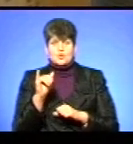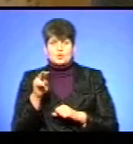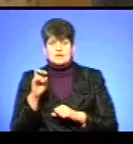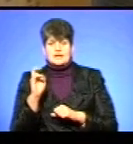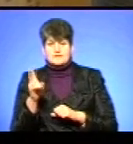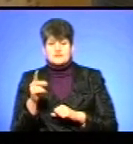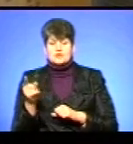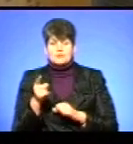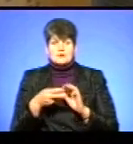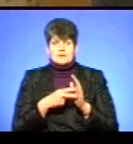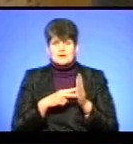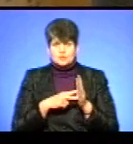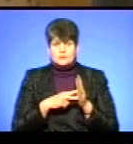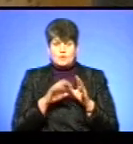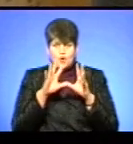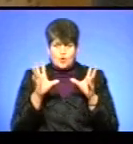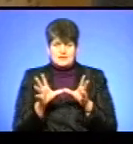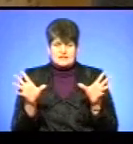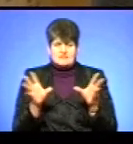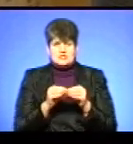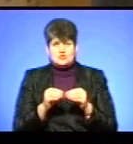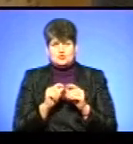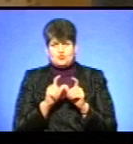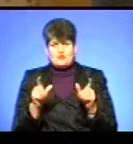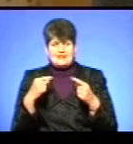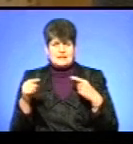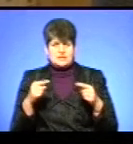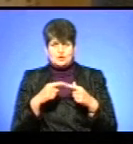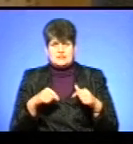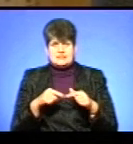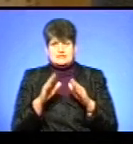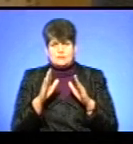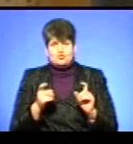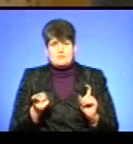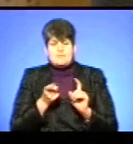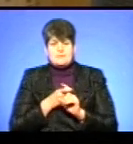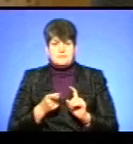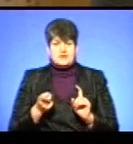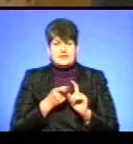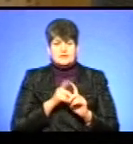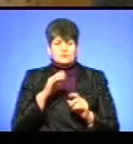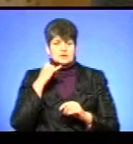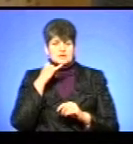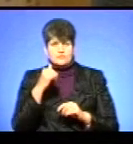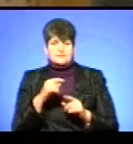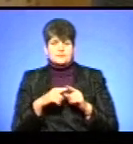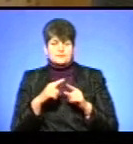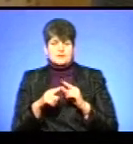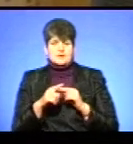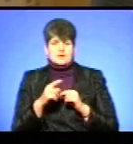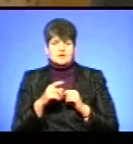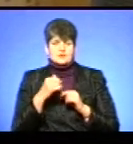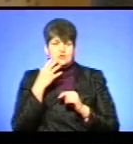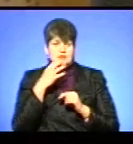Тернополі ми плануємо охопити всі школи, а також інші організації, які будуть приєднуватись. буде телефон гарячої лінії, по якому можна